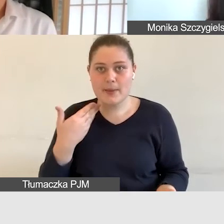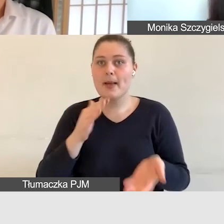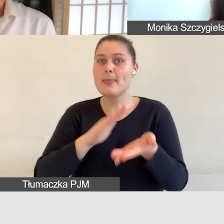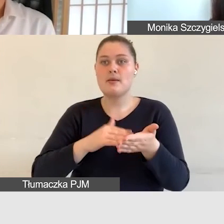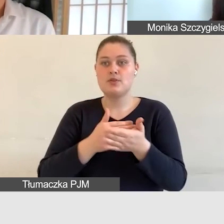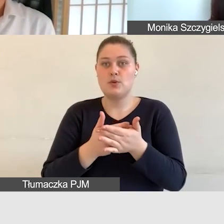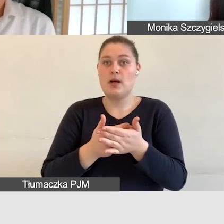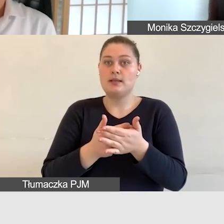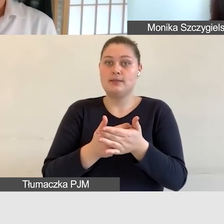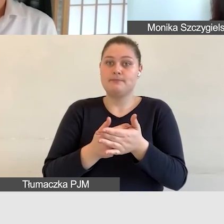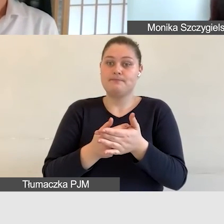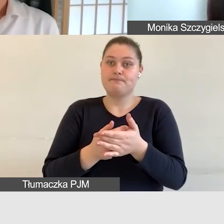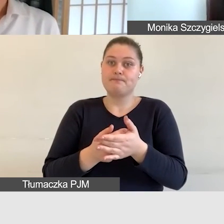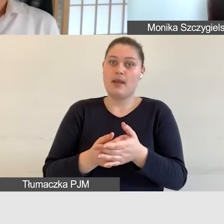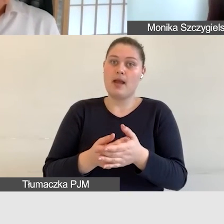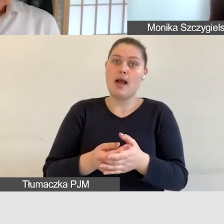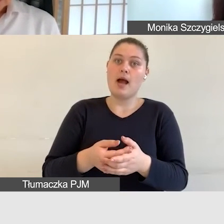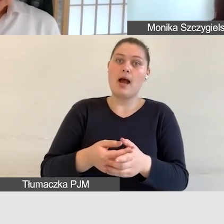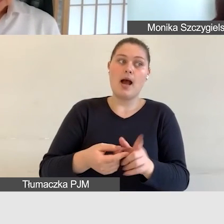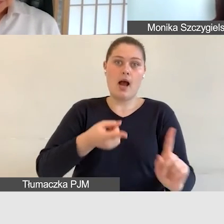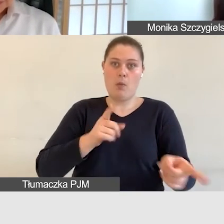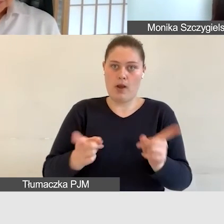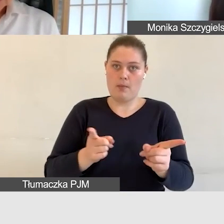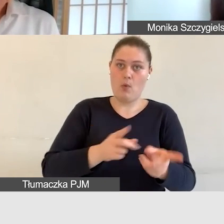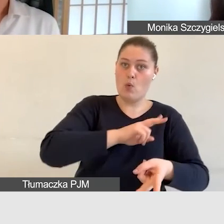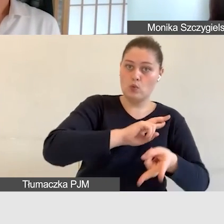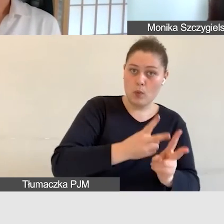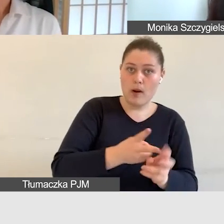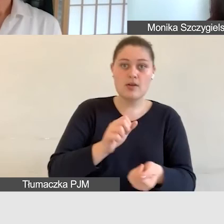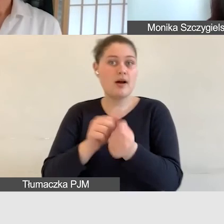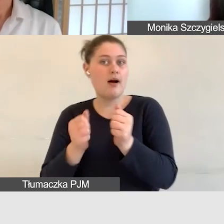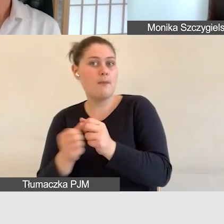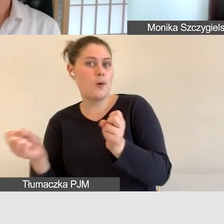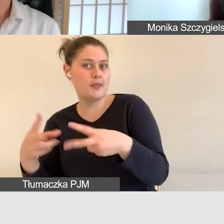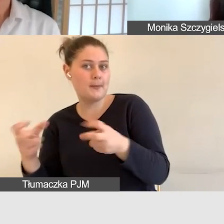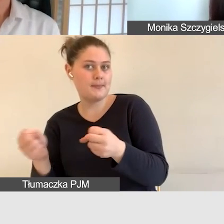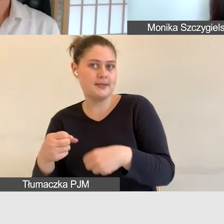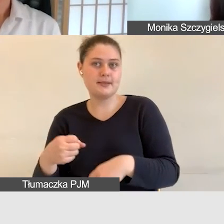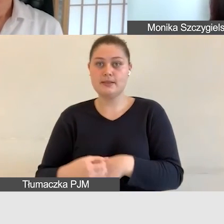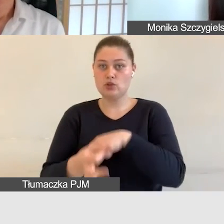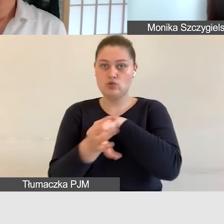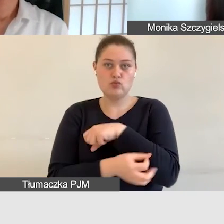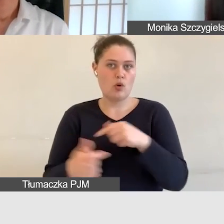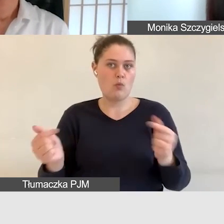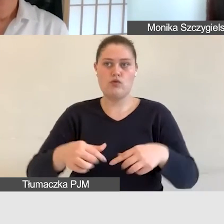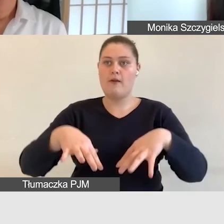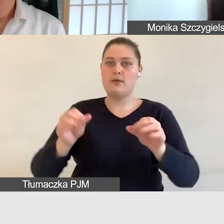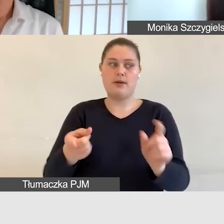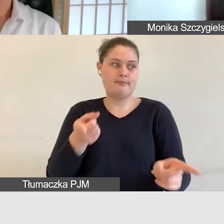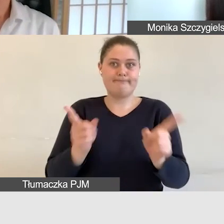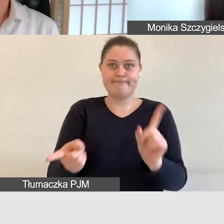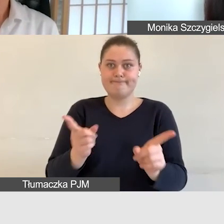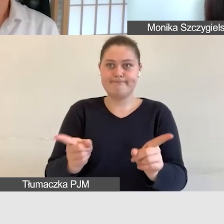czy przygotowywanie napisów na żywo gdzie nie widząc nie jesteś w stanie czynnie